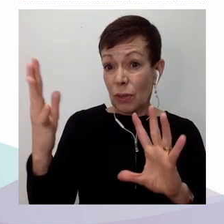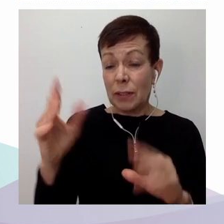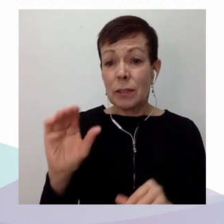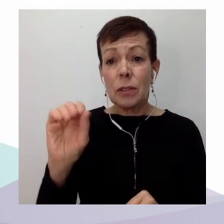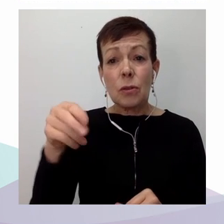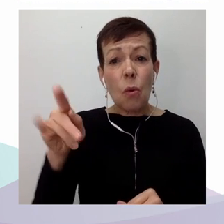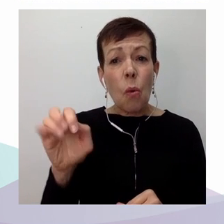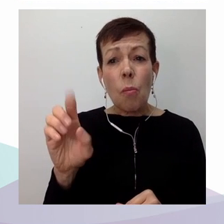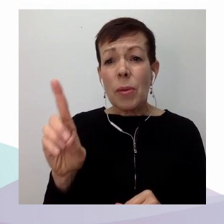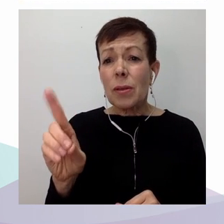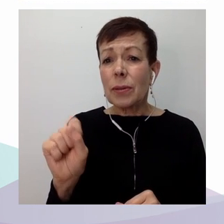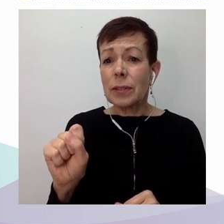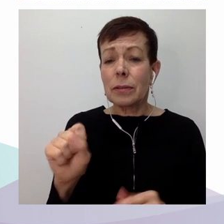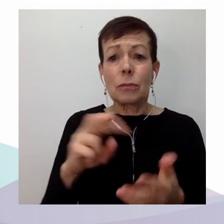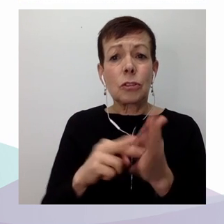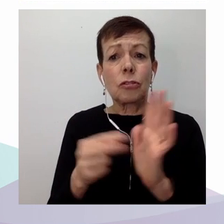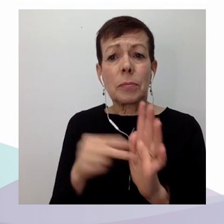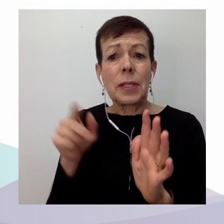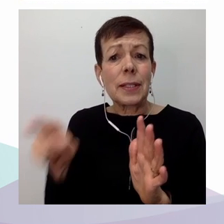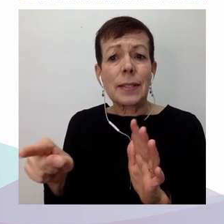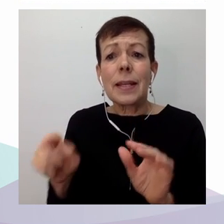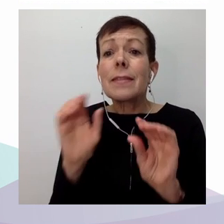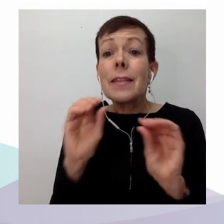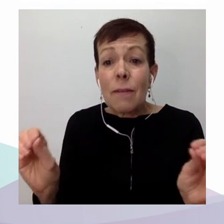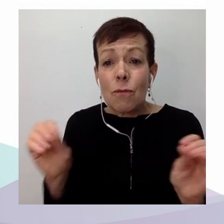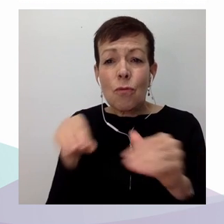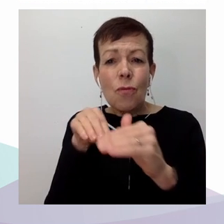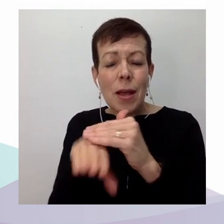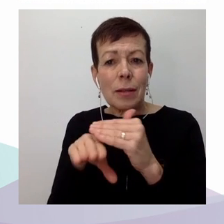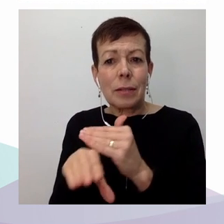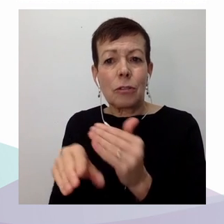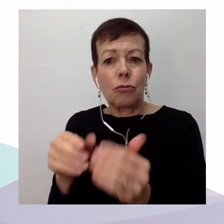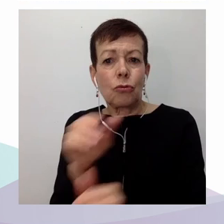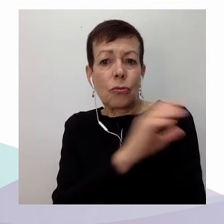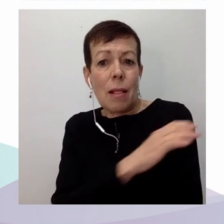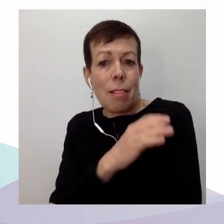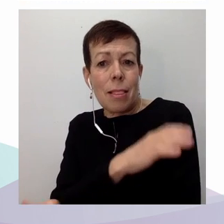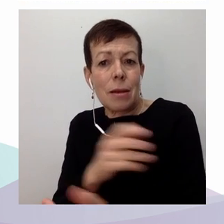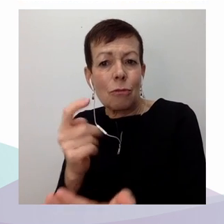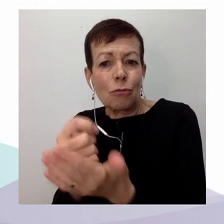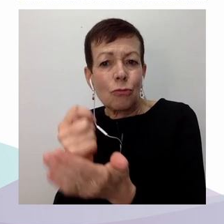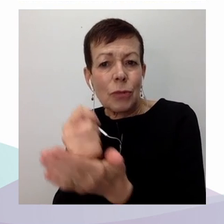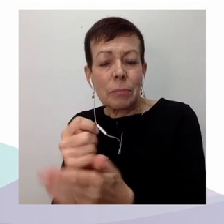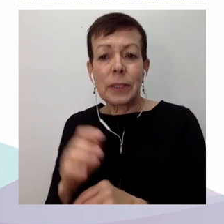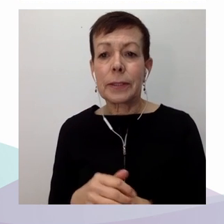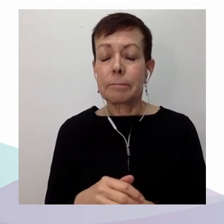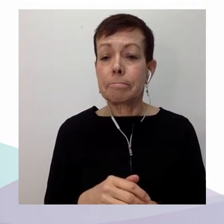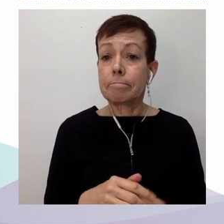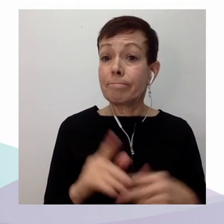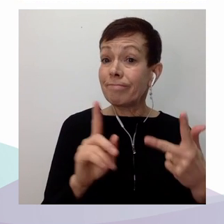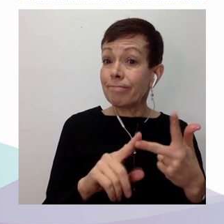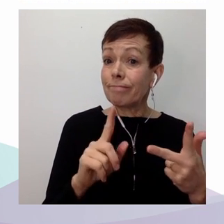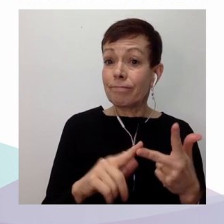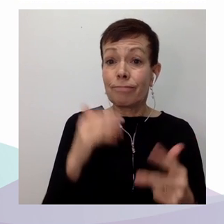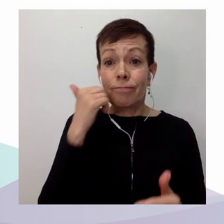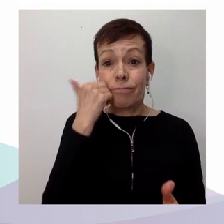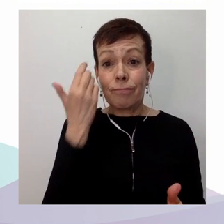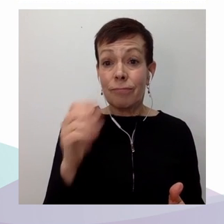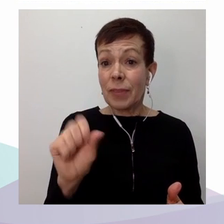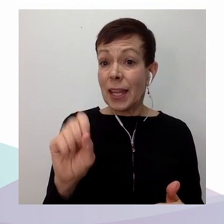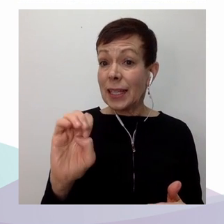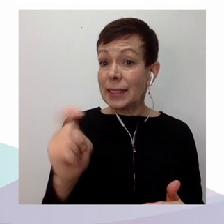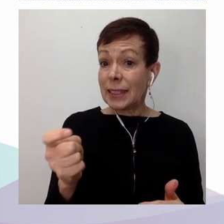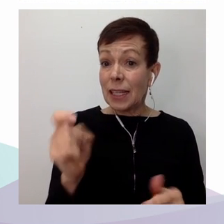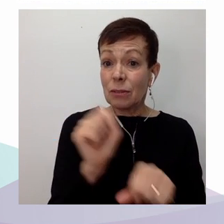Pour les travailleuses du sexe, quant à elles, elles demeurent confrontées à la criminalisation de leurs activités